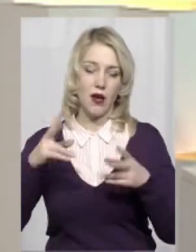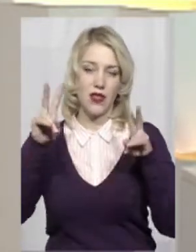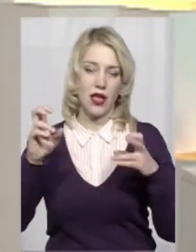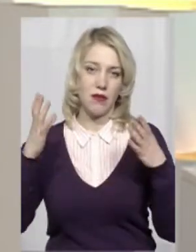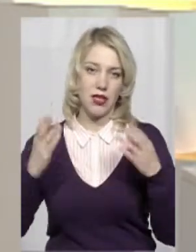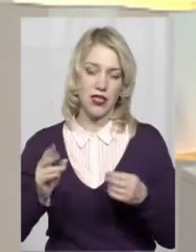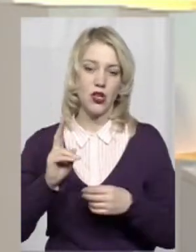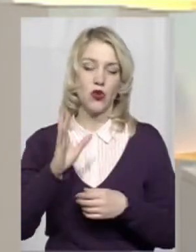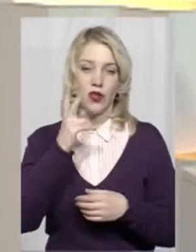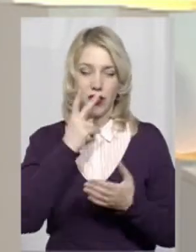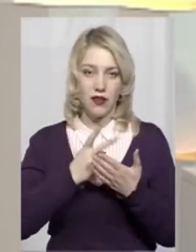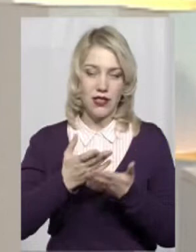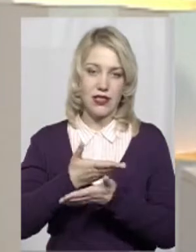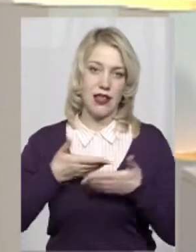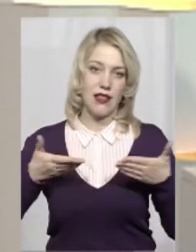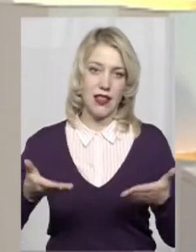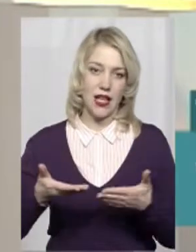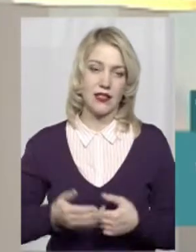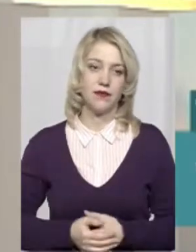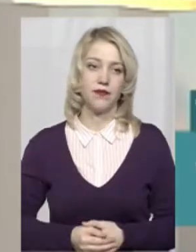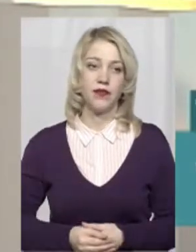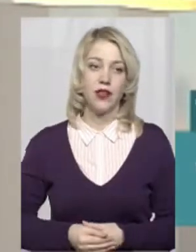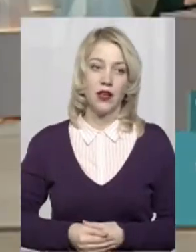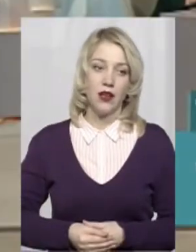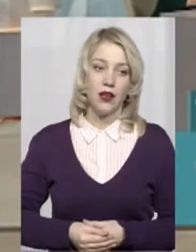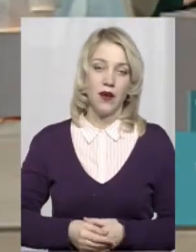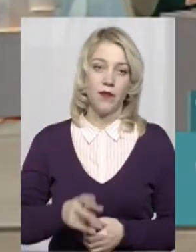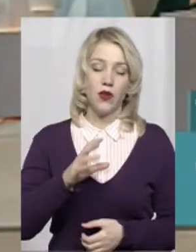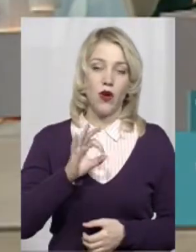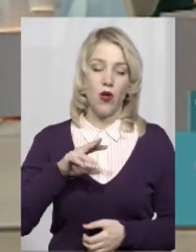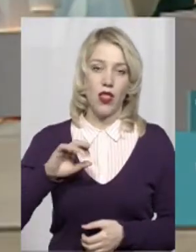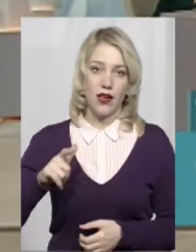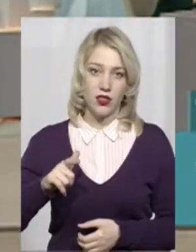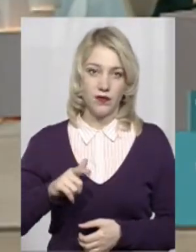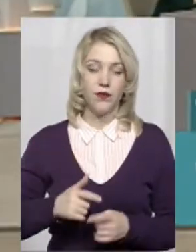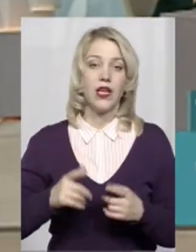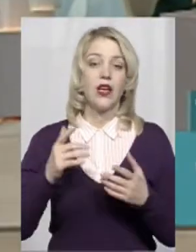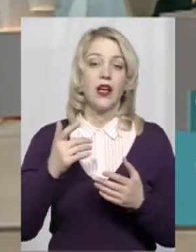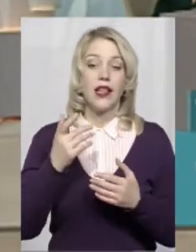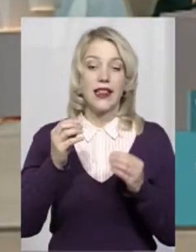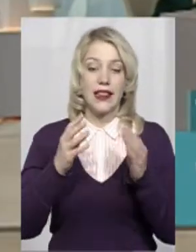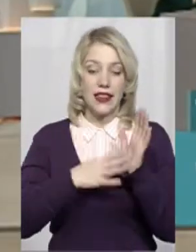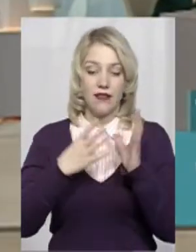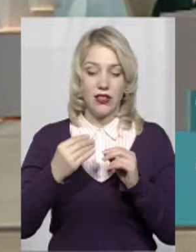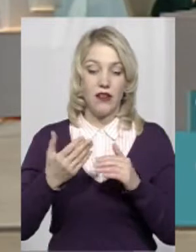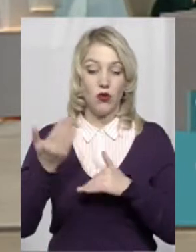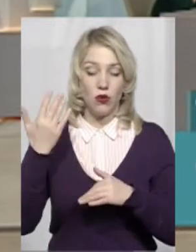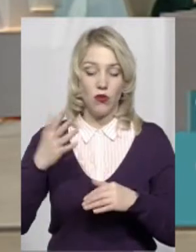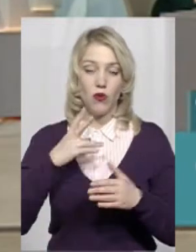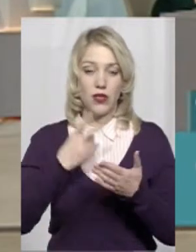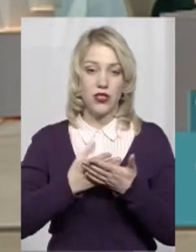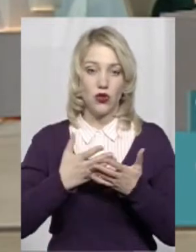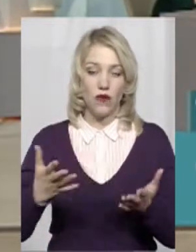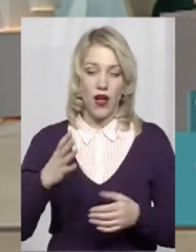дивиться і буде слухати на українському радіо, радіо Поділля «Центр». Олеже, 9 днів тому презентували онлайн-інструмент